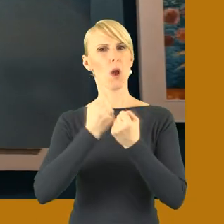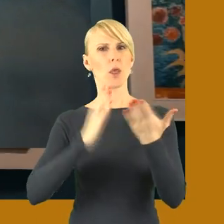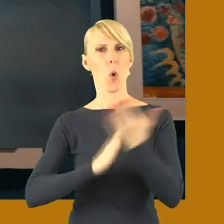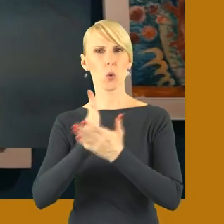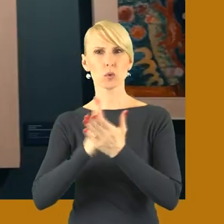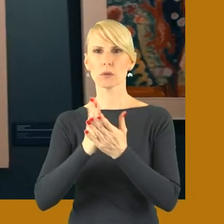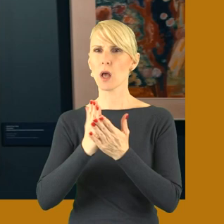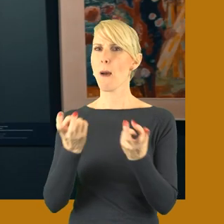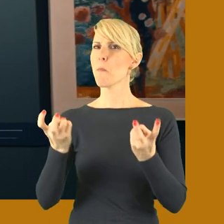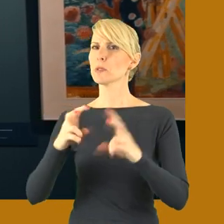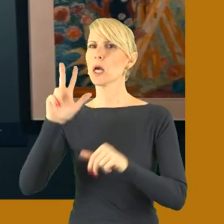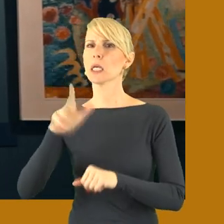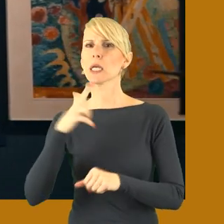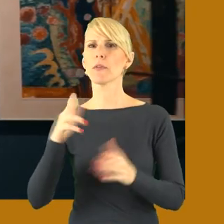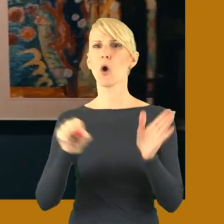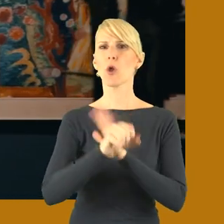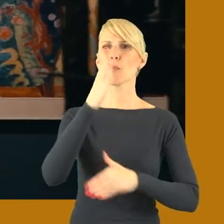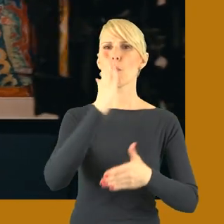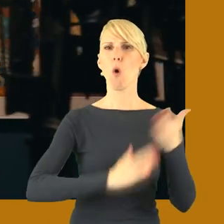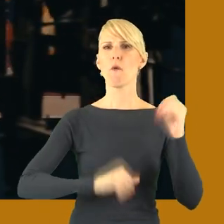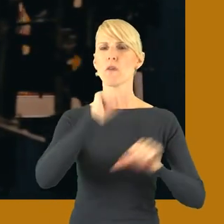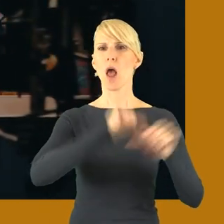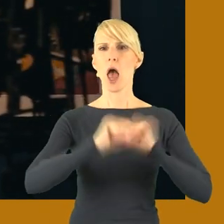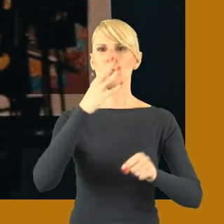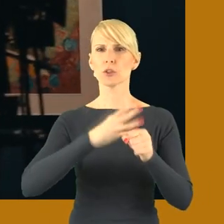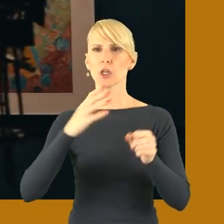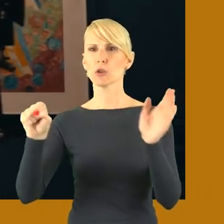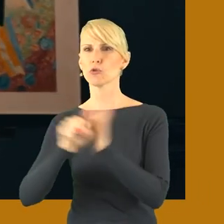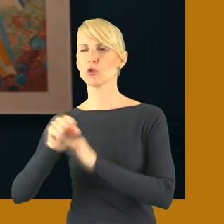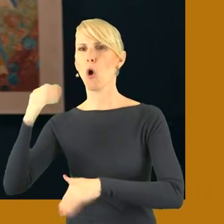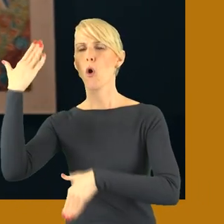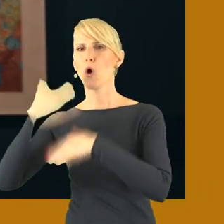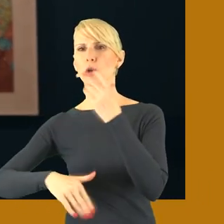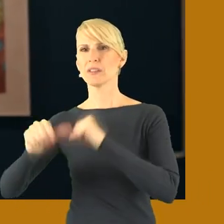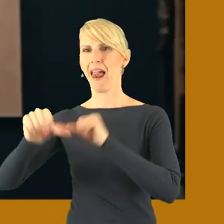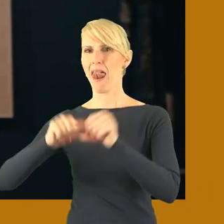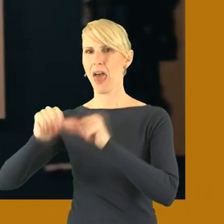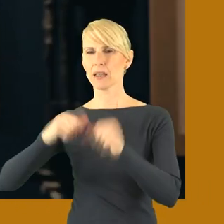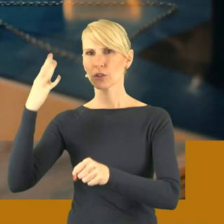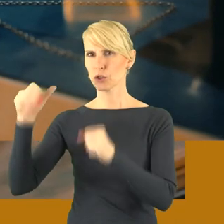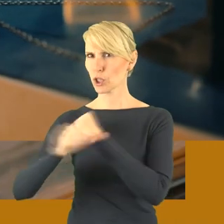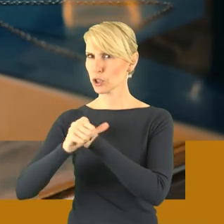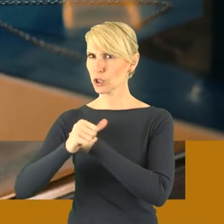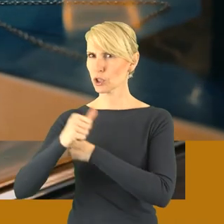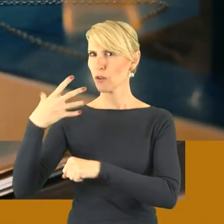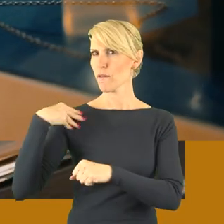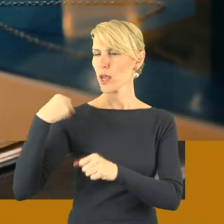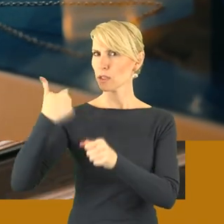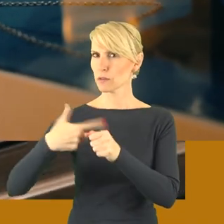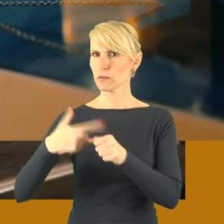zakresu sztuki użytkowej powstałe od połowy lat 40. do końca lat 60. XX wieku.